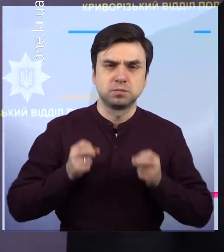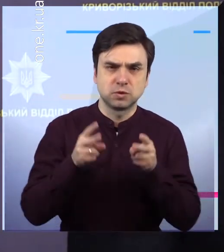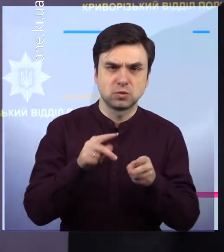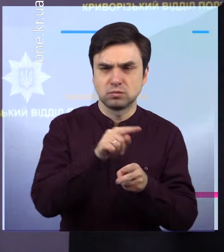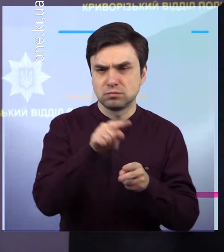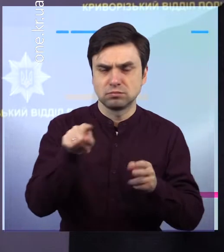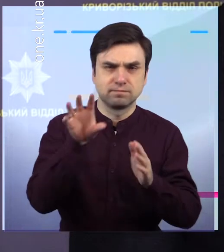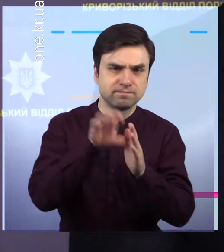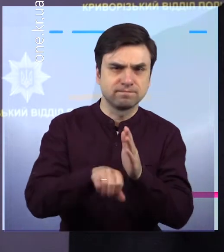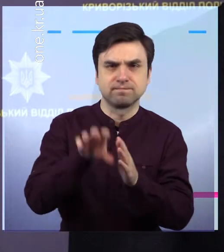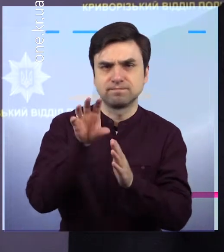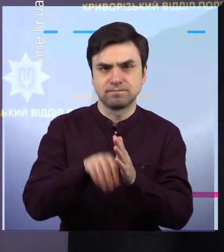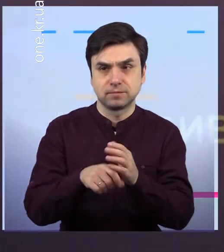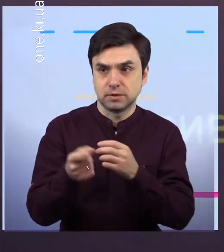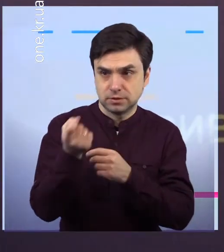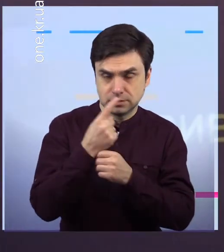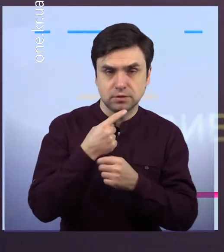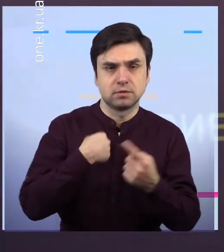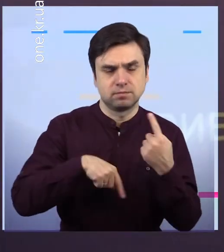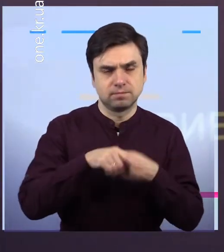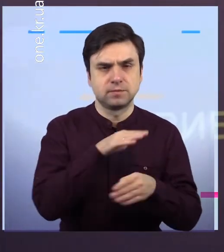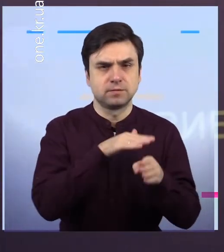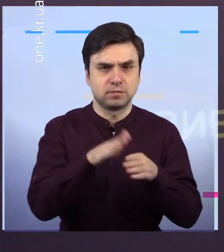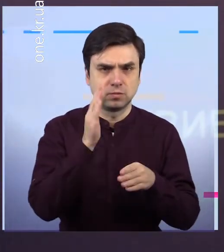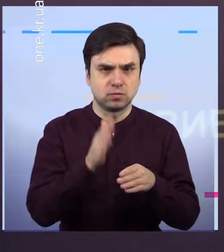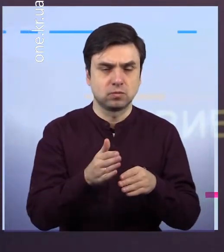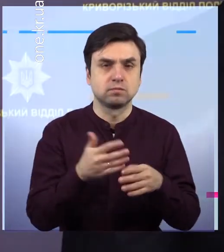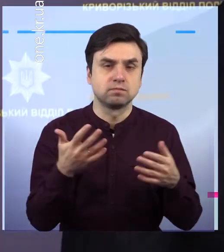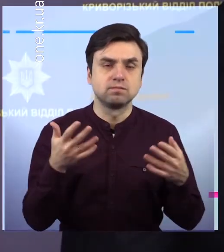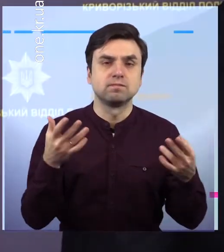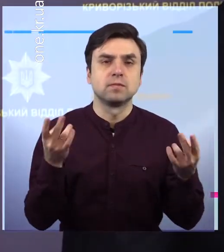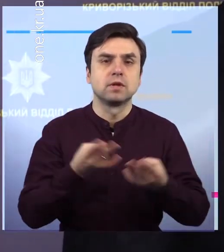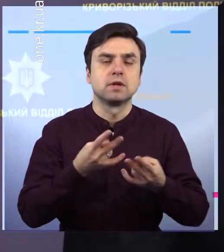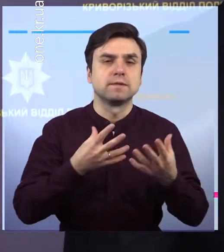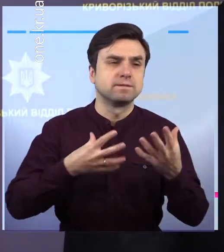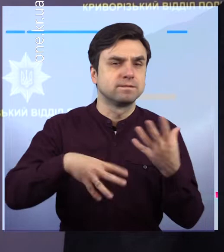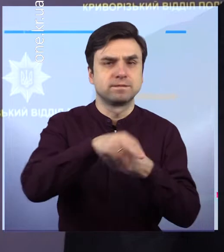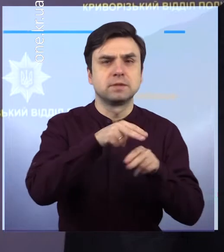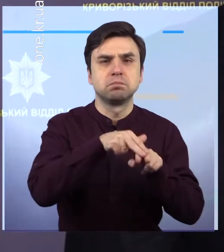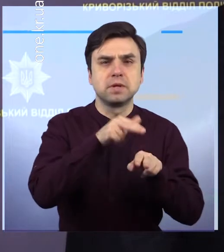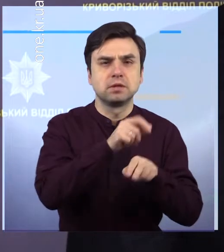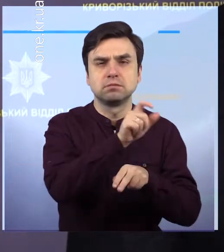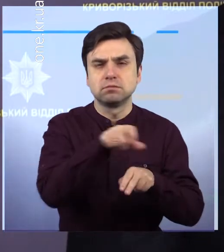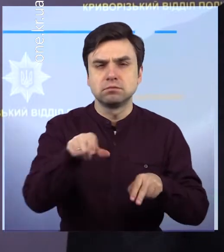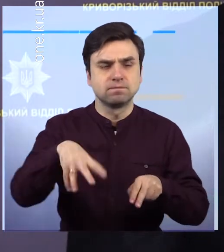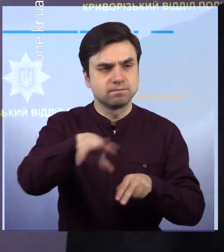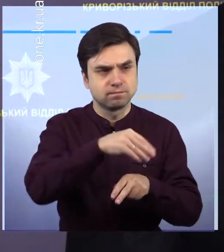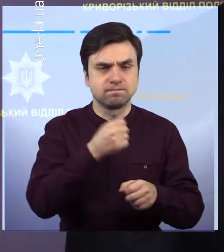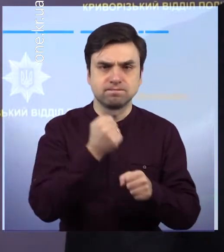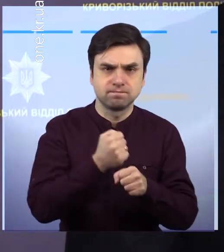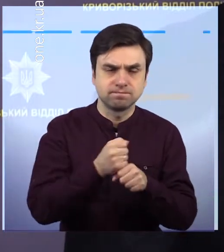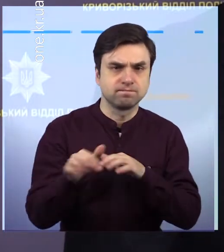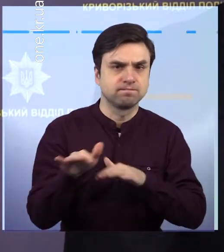Цю задачу нам поставили, ми будемо її виконувати. Це повинні працювати всі поліцейські. Це своєчасно і професійно реагувати на всі